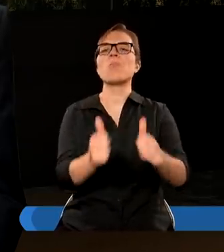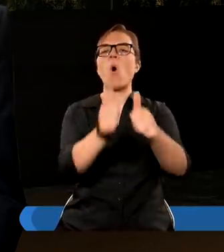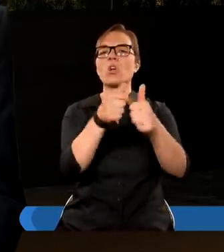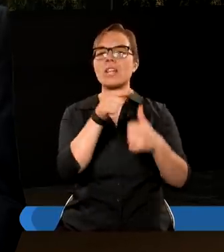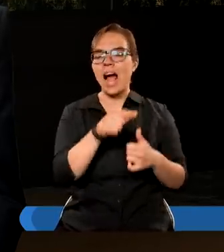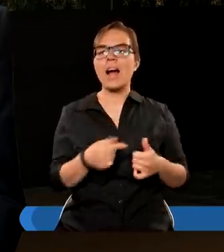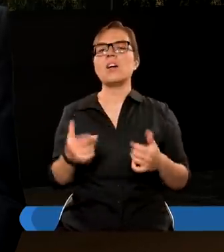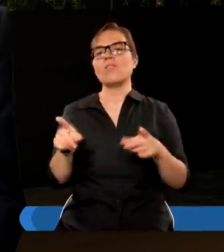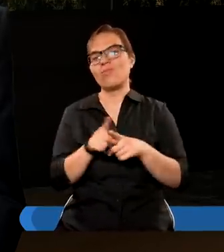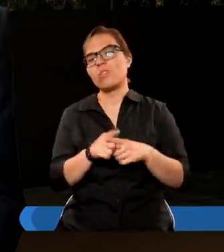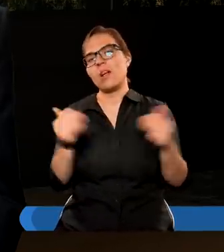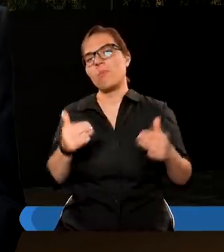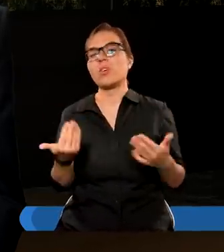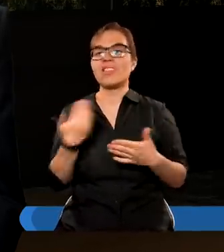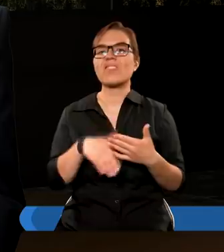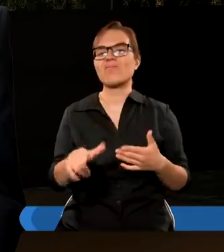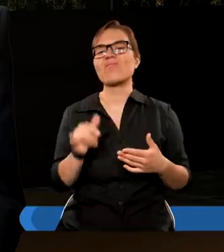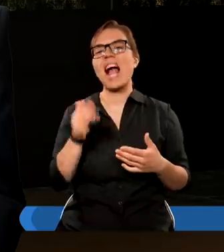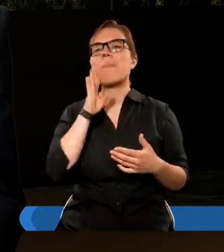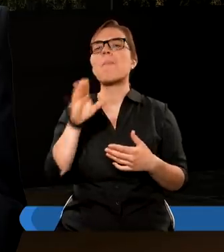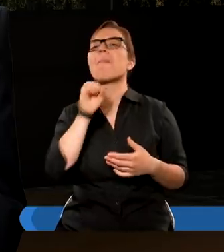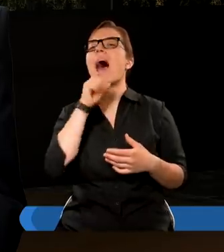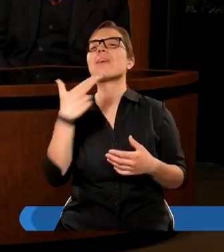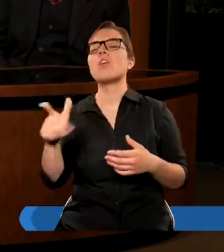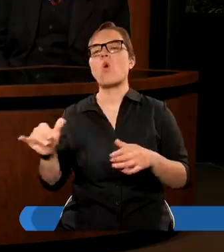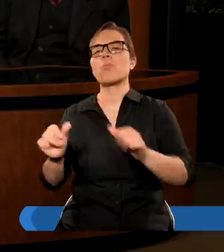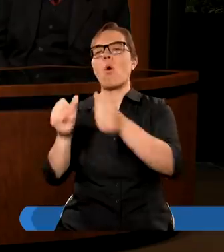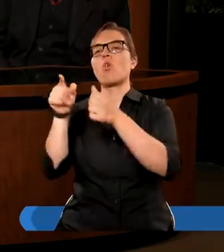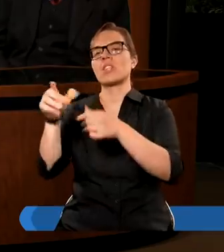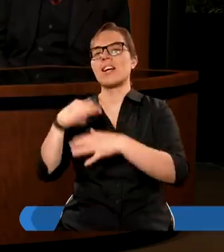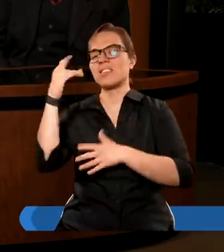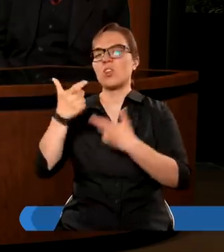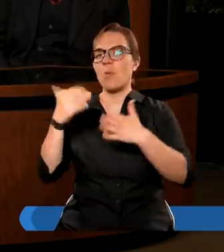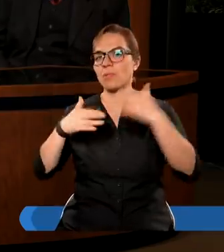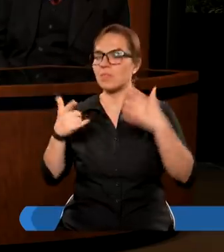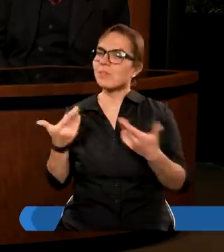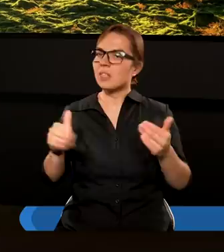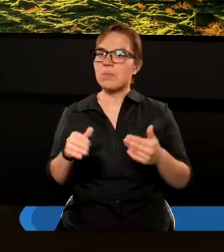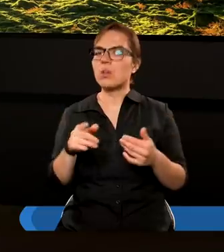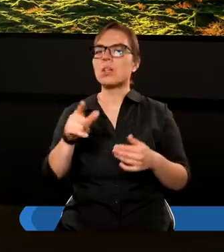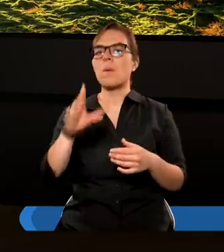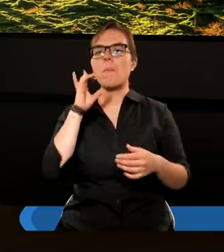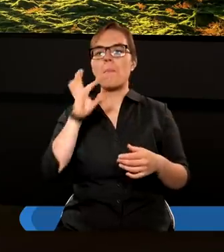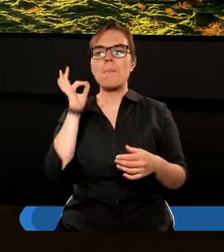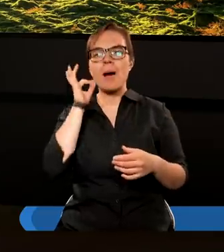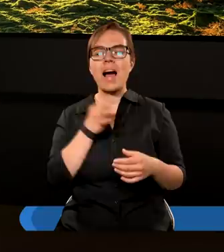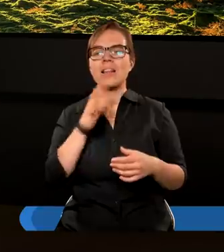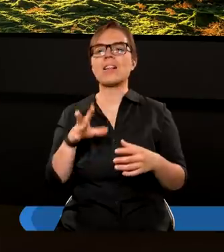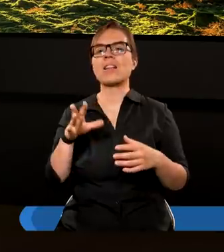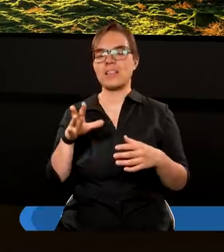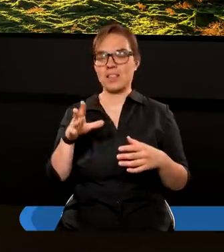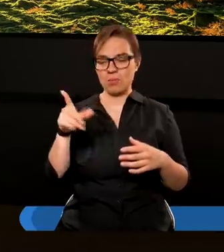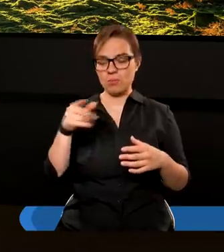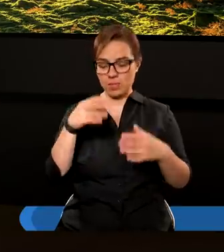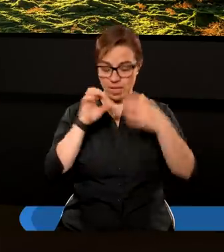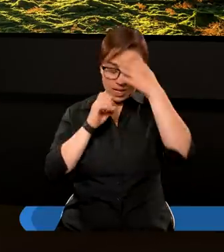to wówczas może się skończyć tak jak z tym Babilonem właśnie. A tu jest też dodane, gdyż on napoił wszystkie